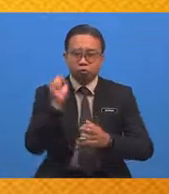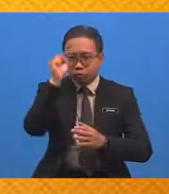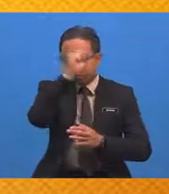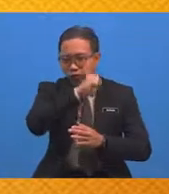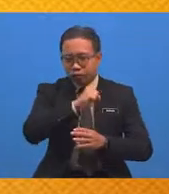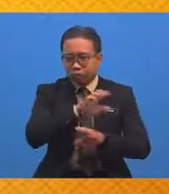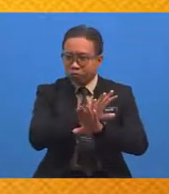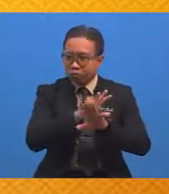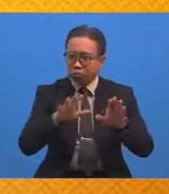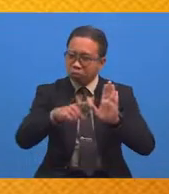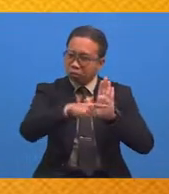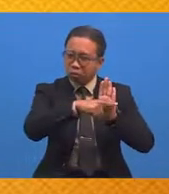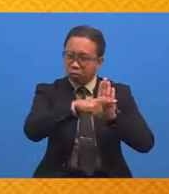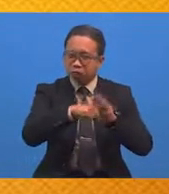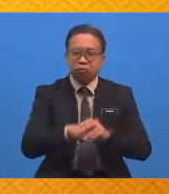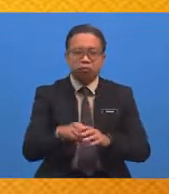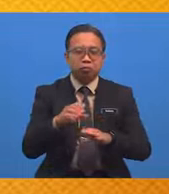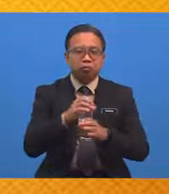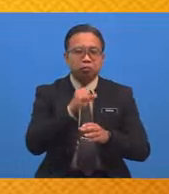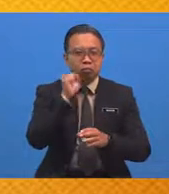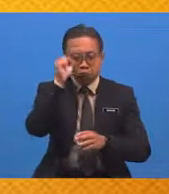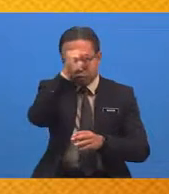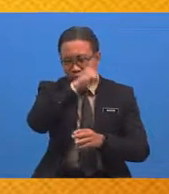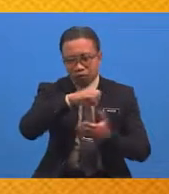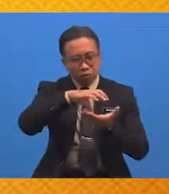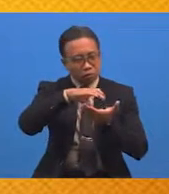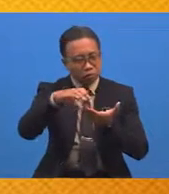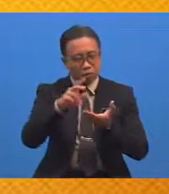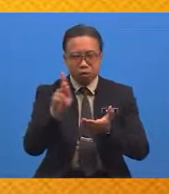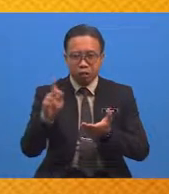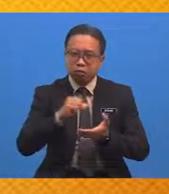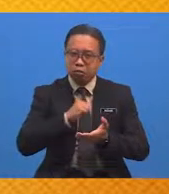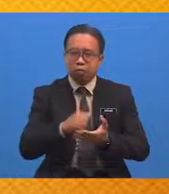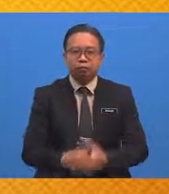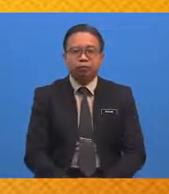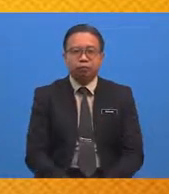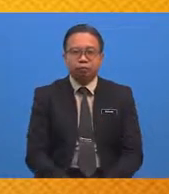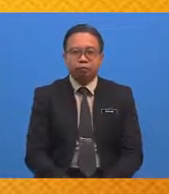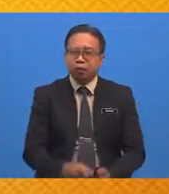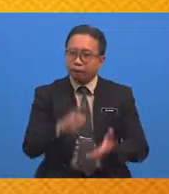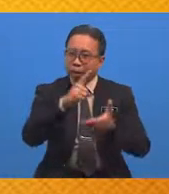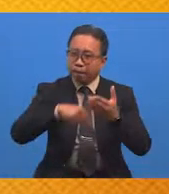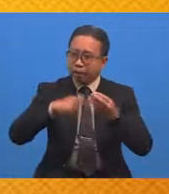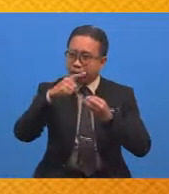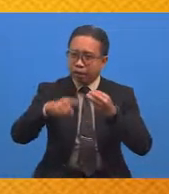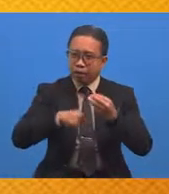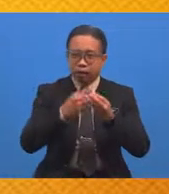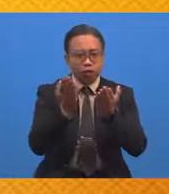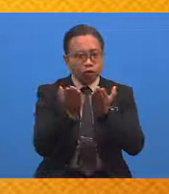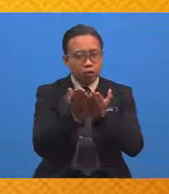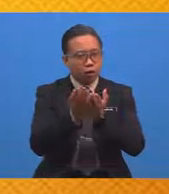elok Sifat-sifat yang merosakkan Jadi, apa kaitan doa tadi